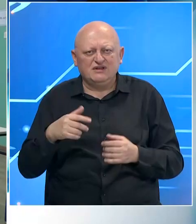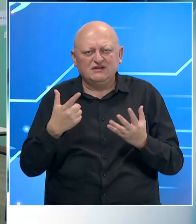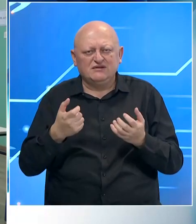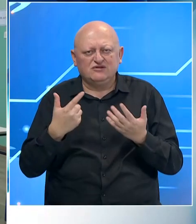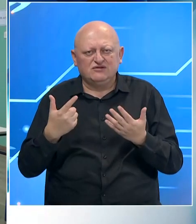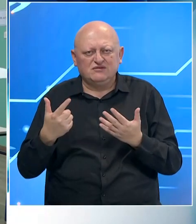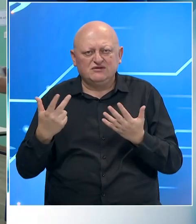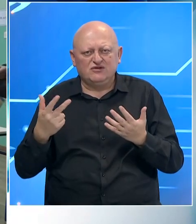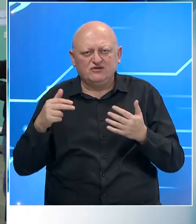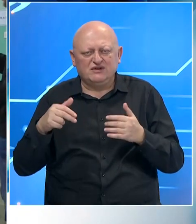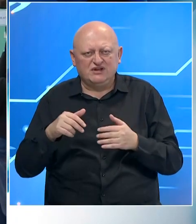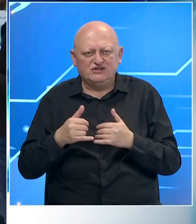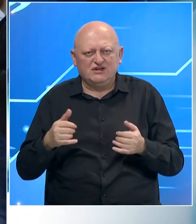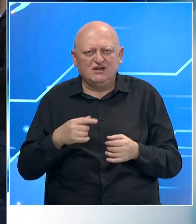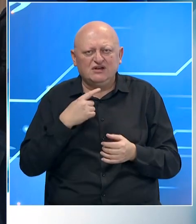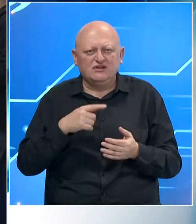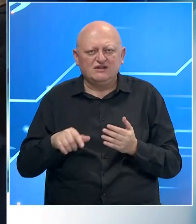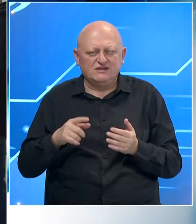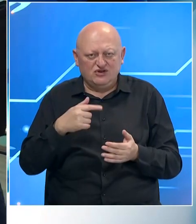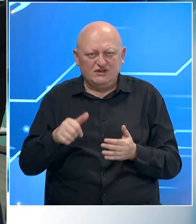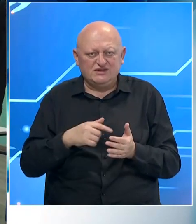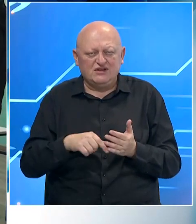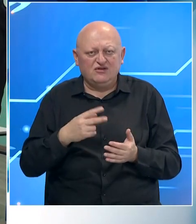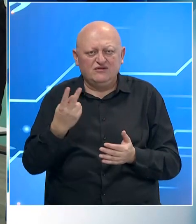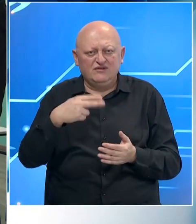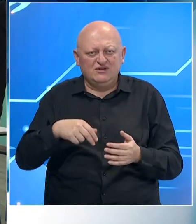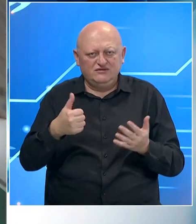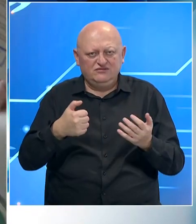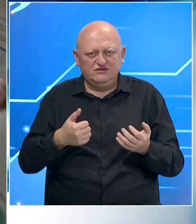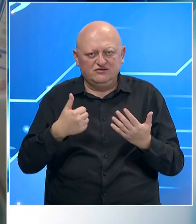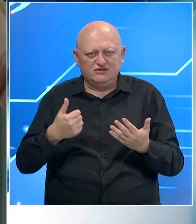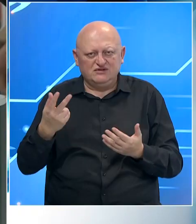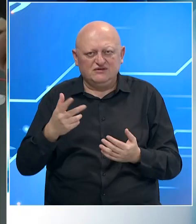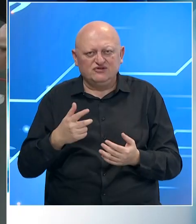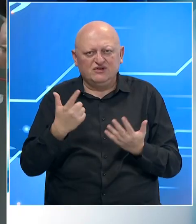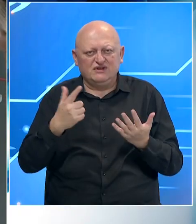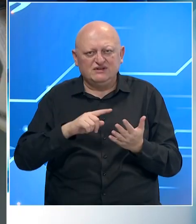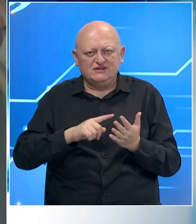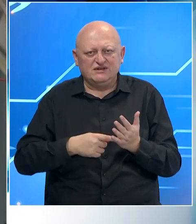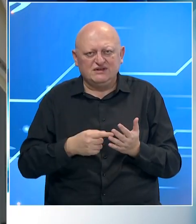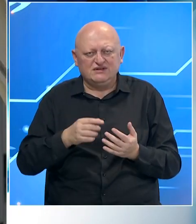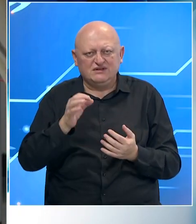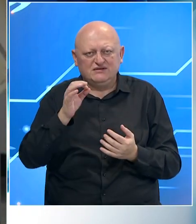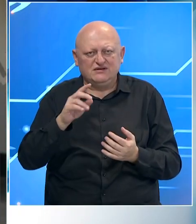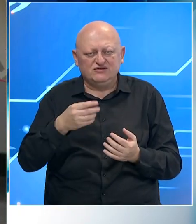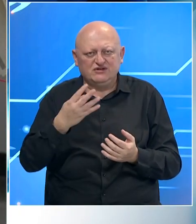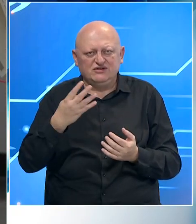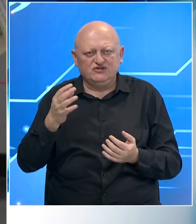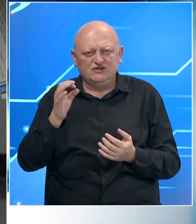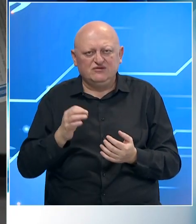.778 građana do 11 sati glasalo 2662, što je oko 7